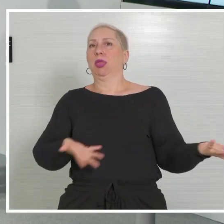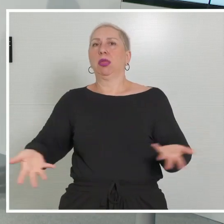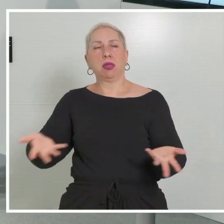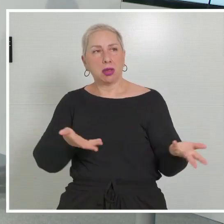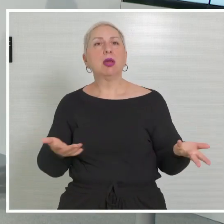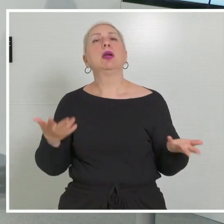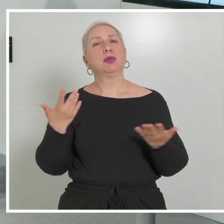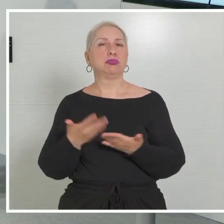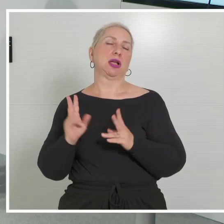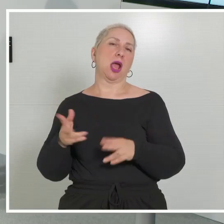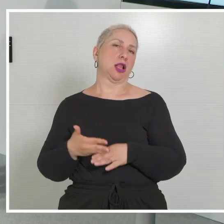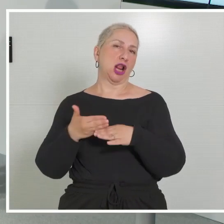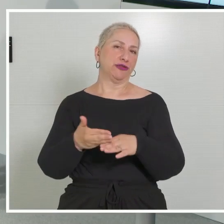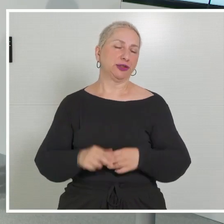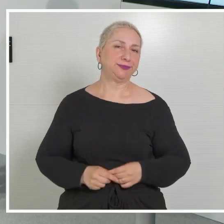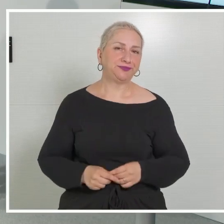geben würde.